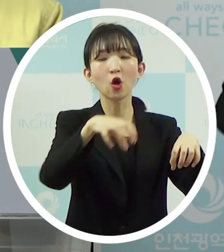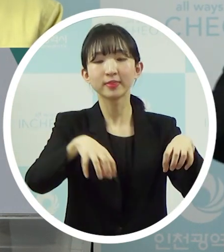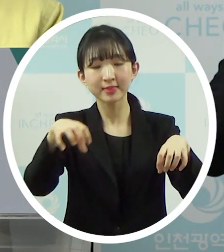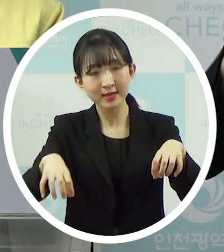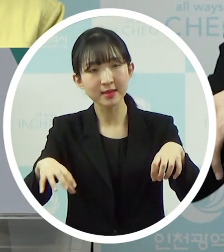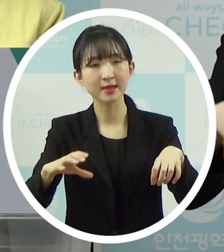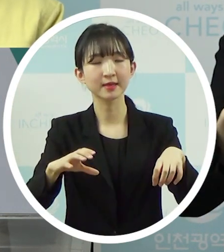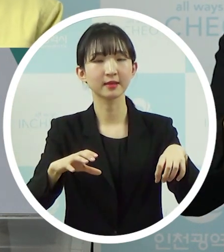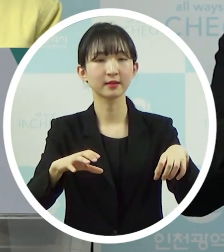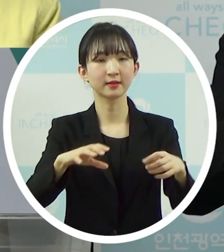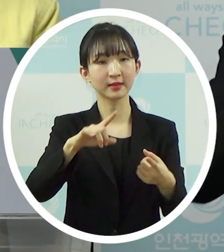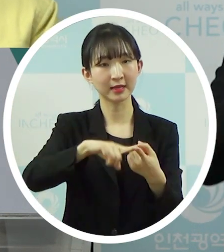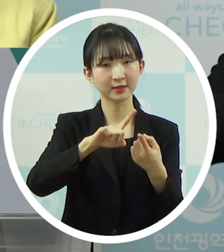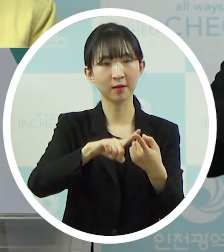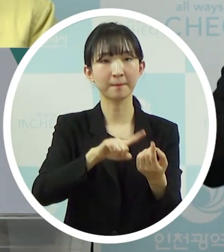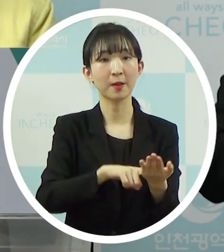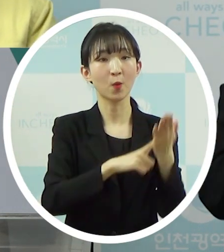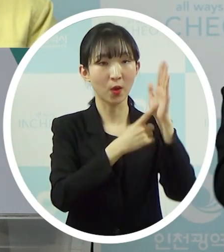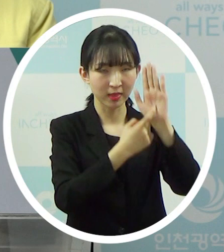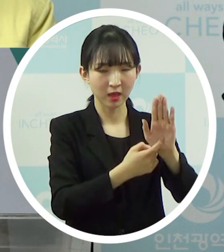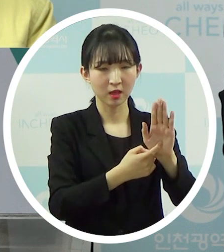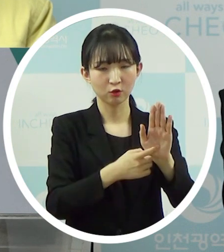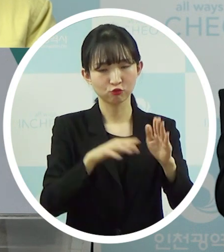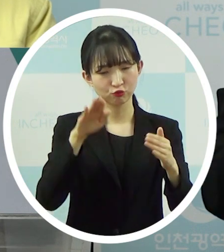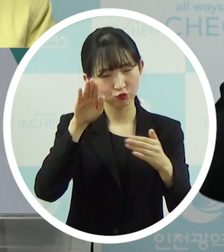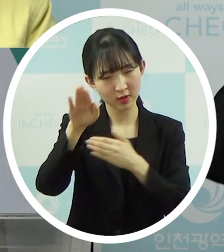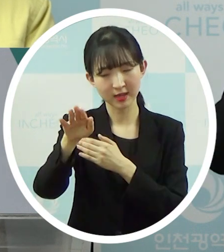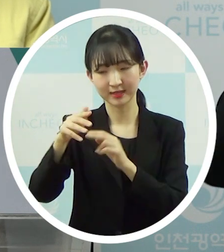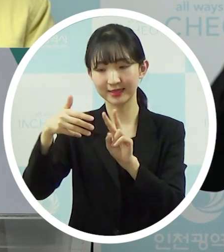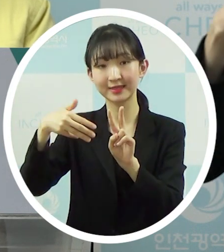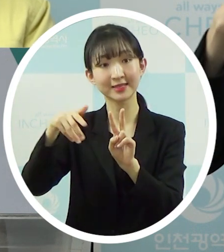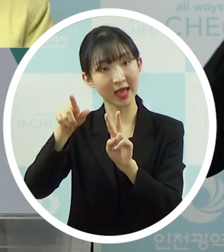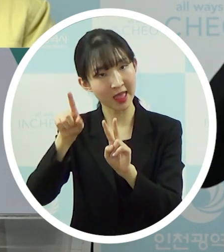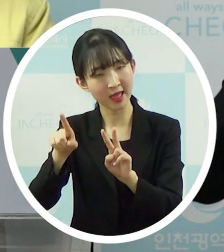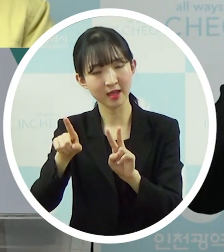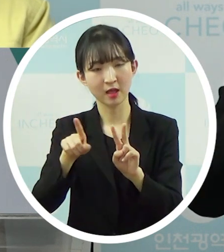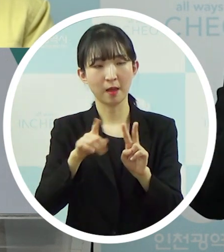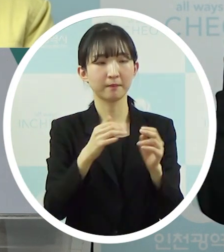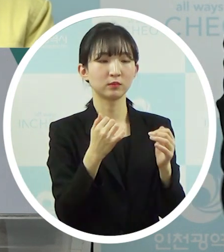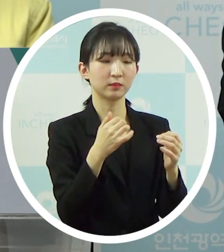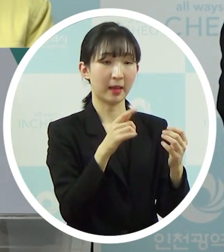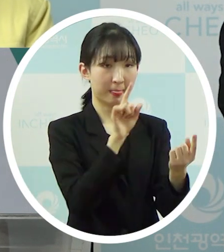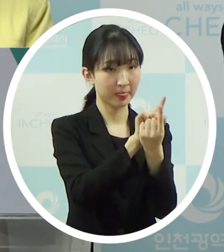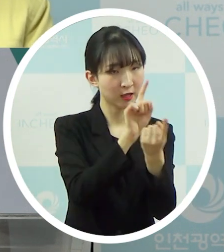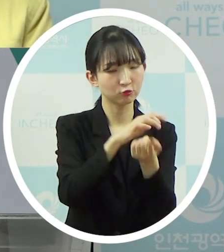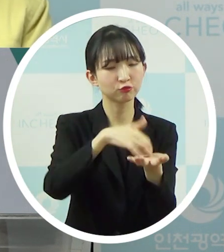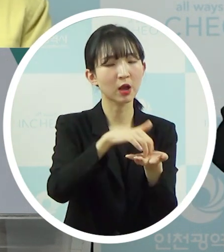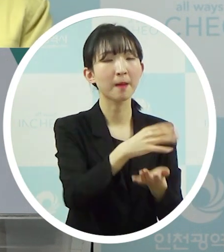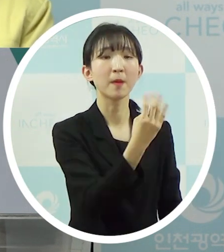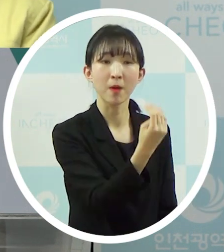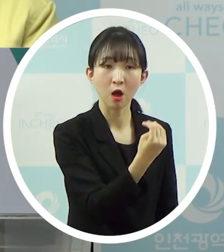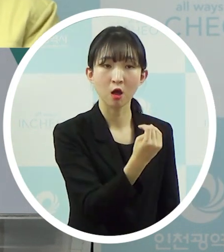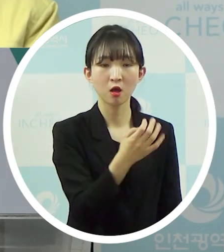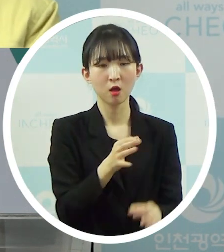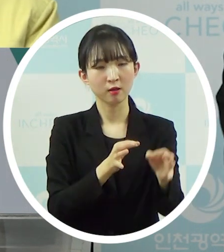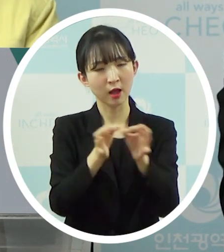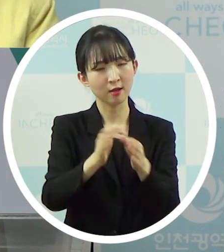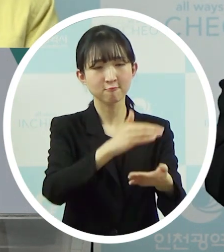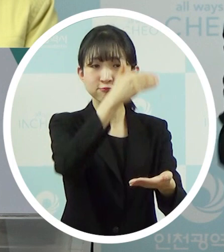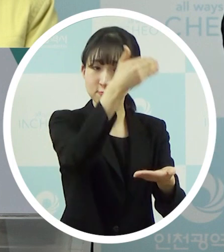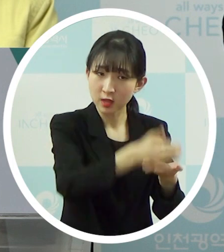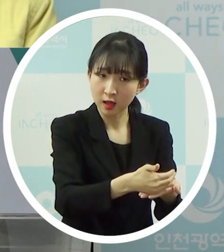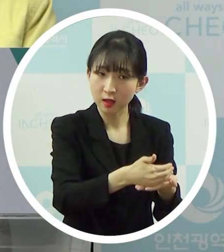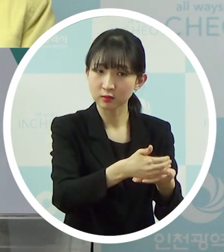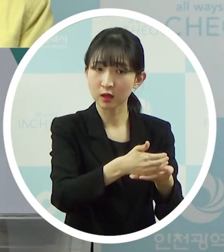카페 갔었다가는 나오는데 다시 2차로 가서 그 음식점에 몇 사람을 만났다 그 가게가 닫혀있어서